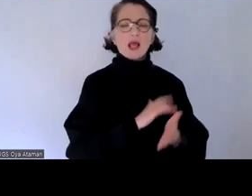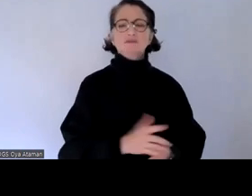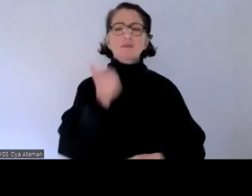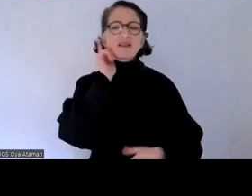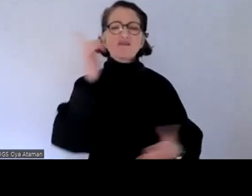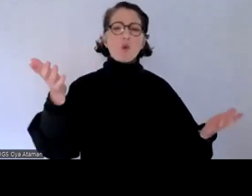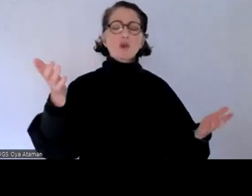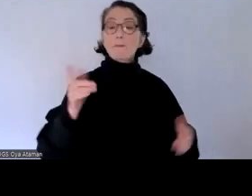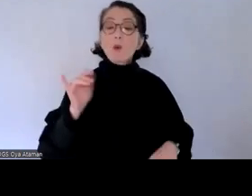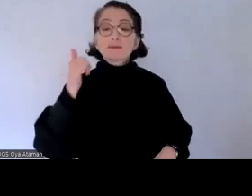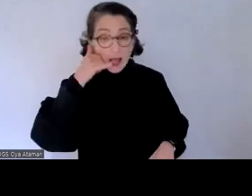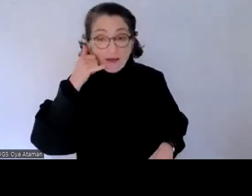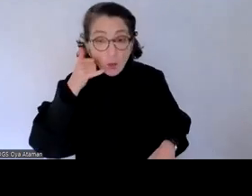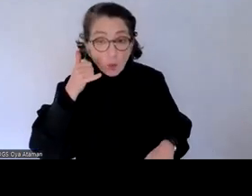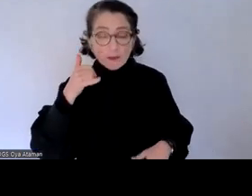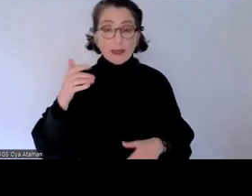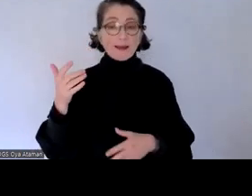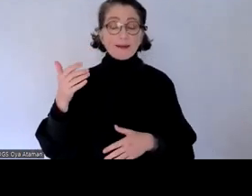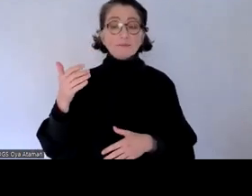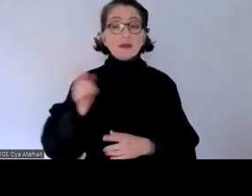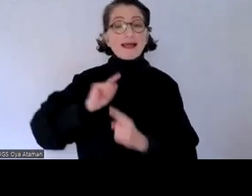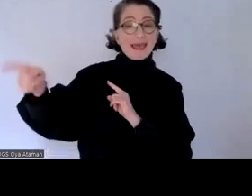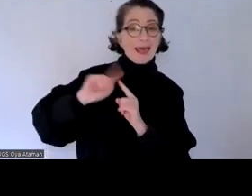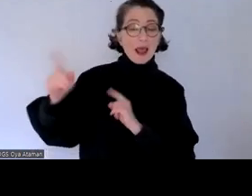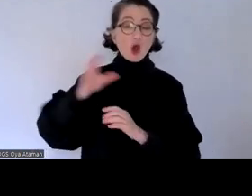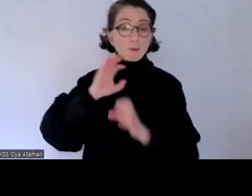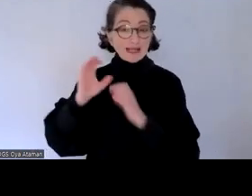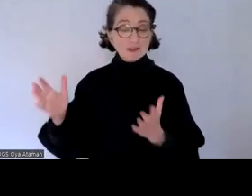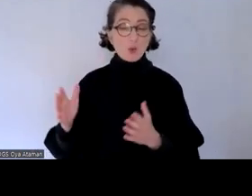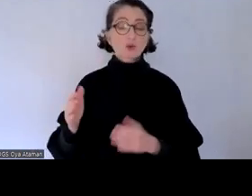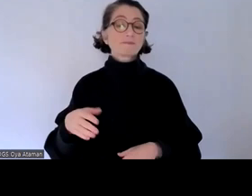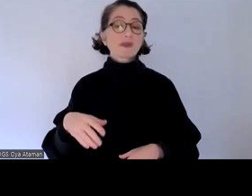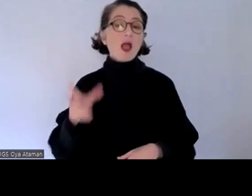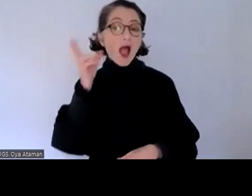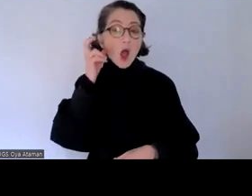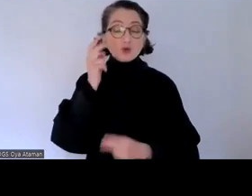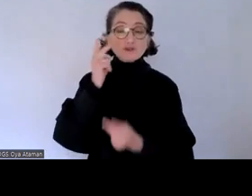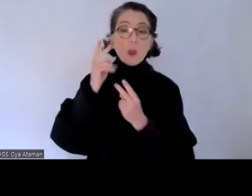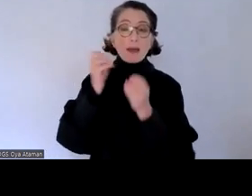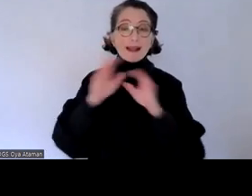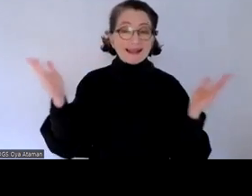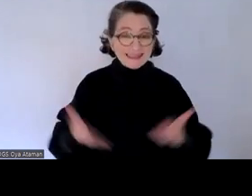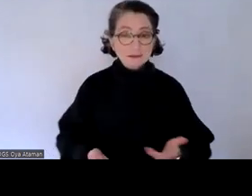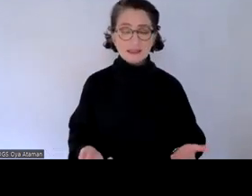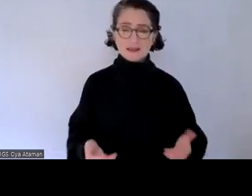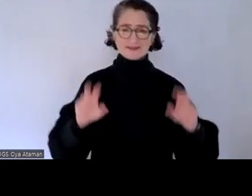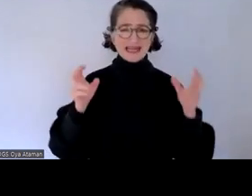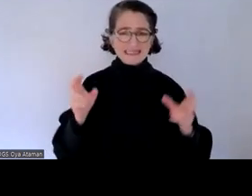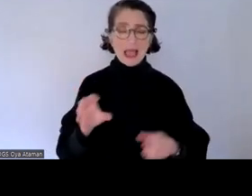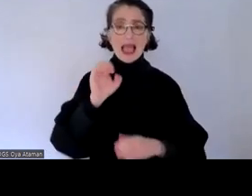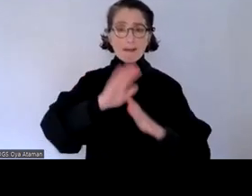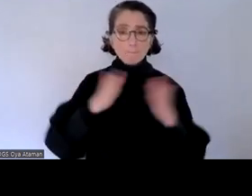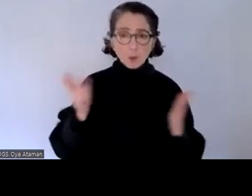telefone telekommunikation audiovisuelle mediendienste fernseher ebook reader